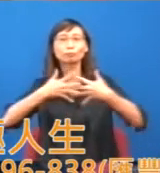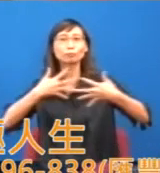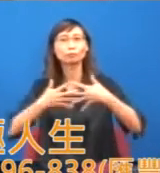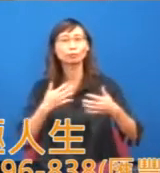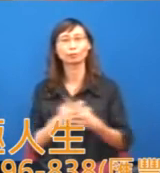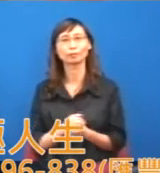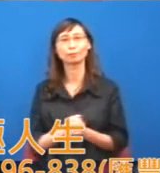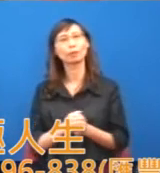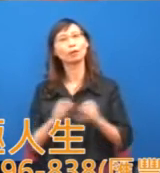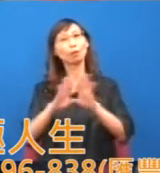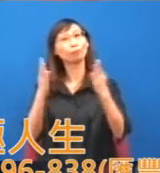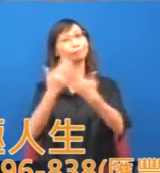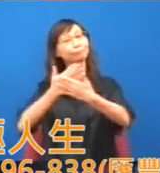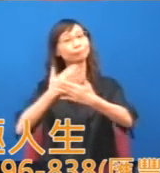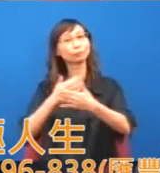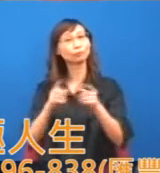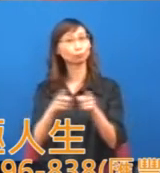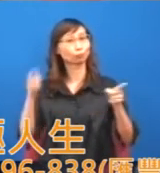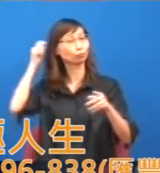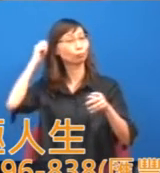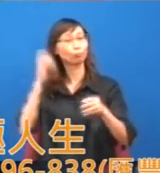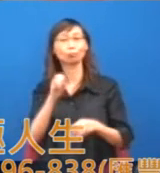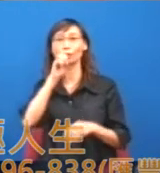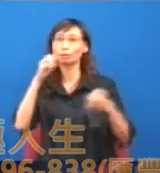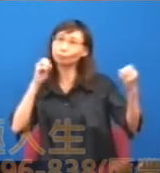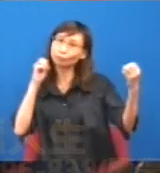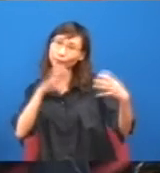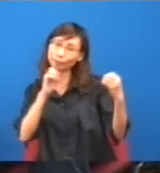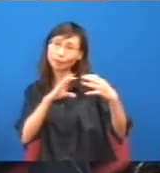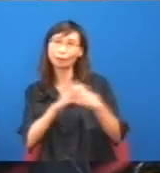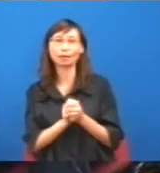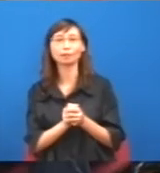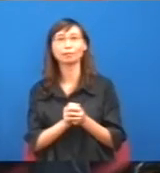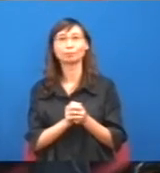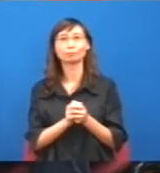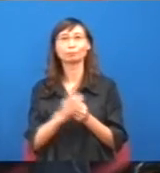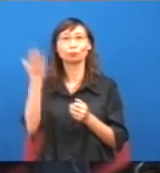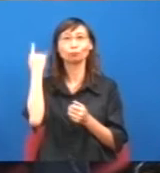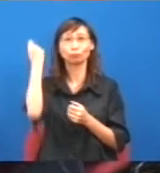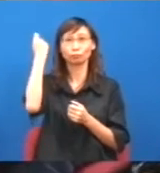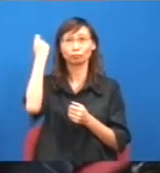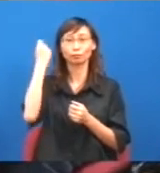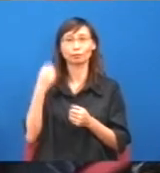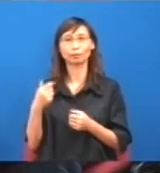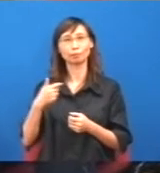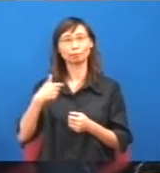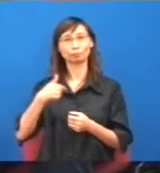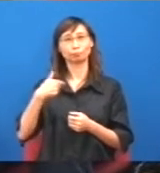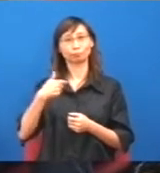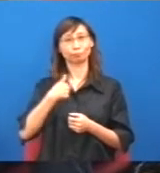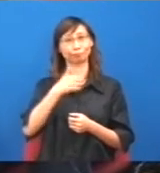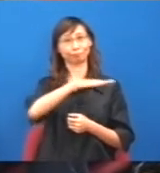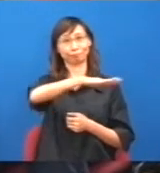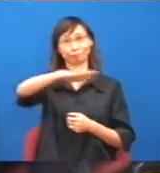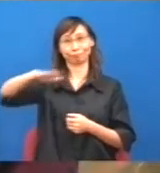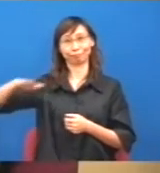可以說我想大家都會留意到最近我們的很偉大的特首梁振英